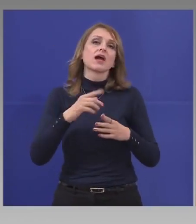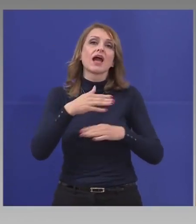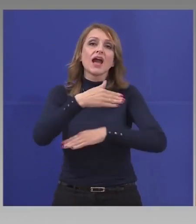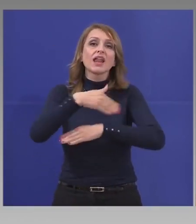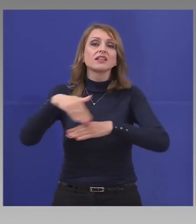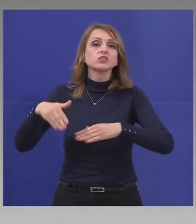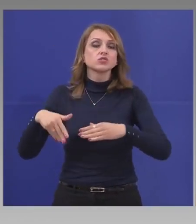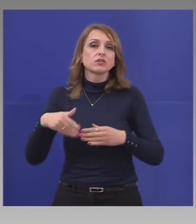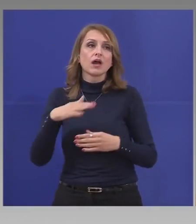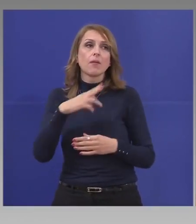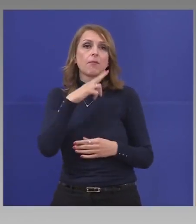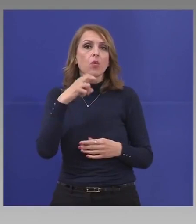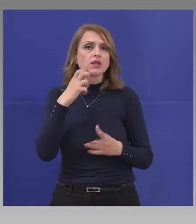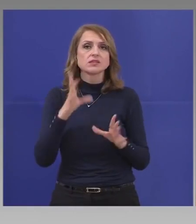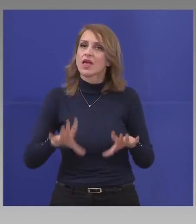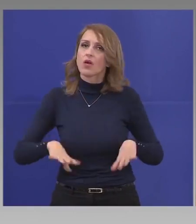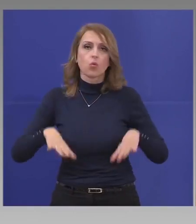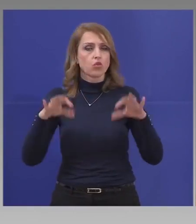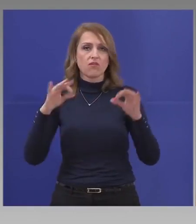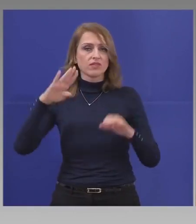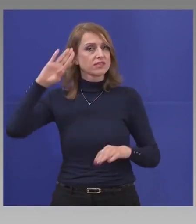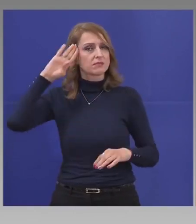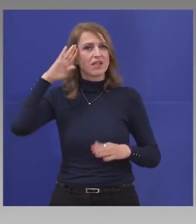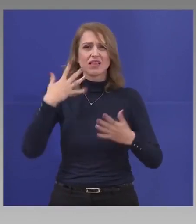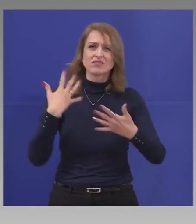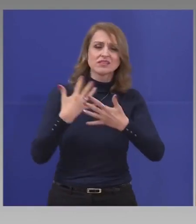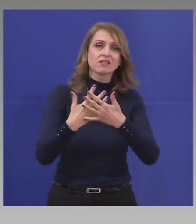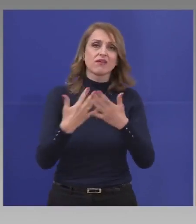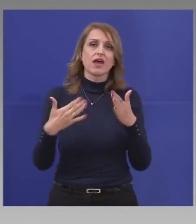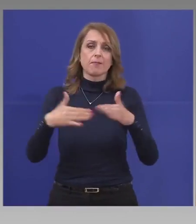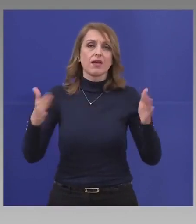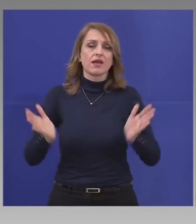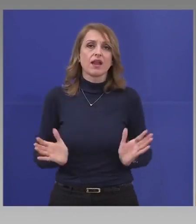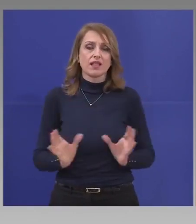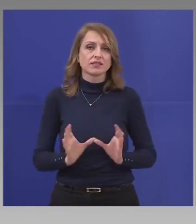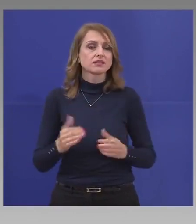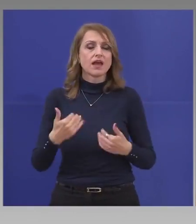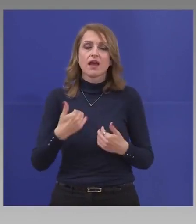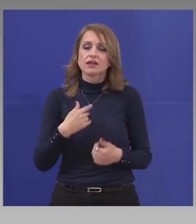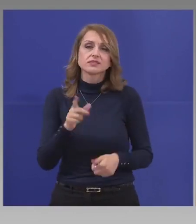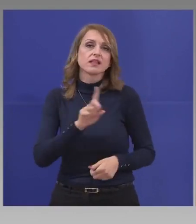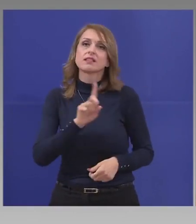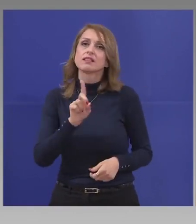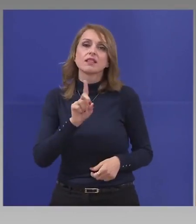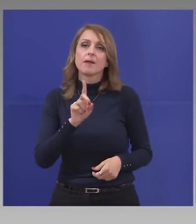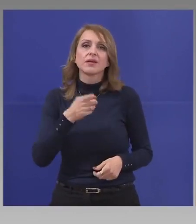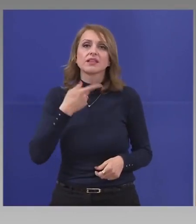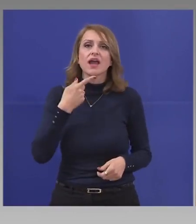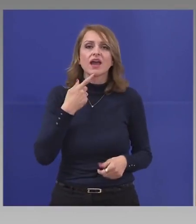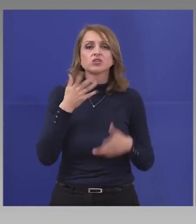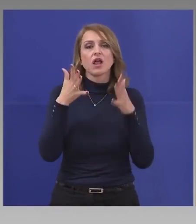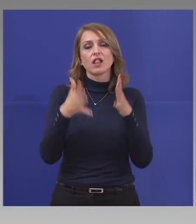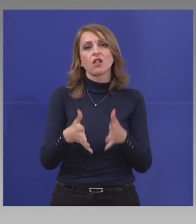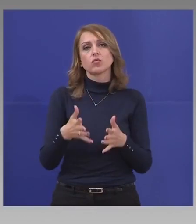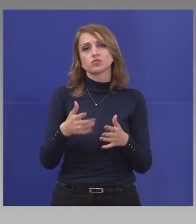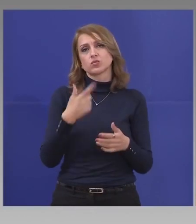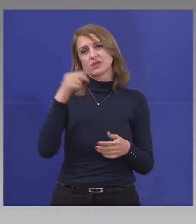започне да изпълнява това указание. Господин премир... Аз няма да кажа лошо за българи на никога.